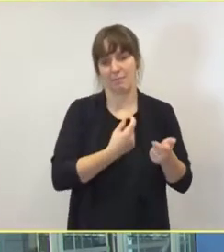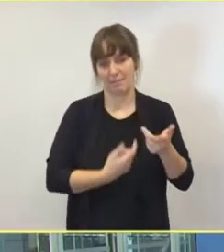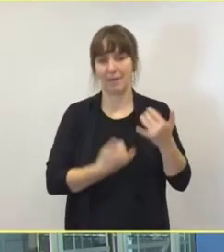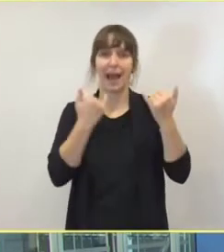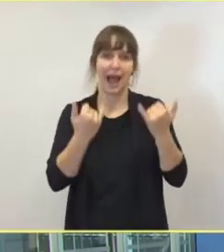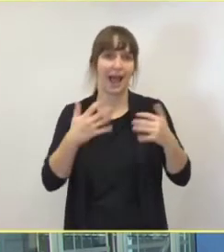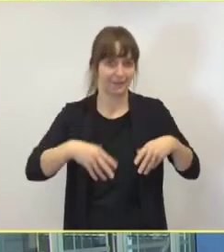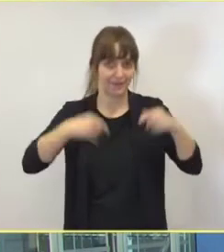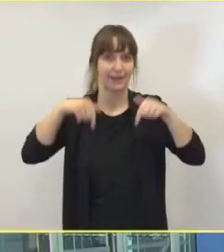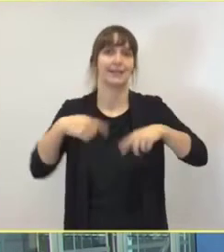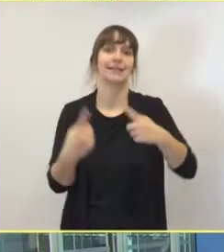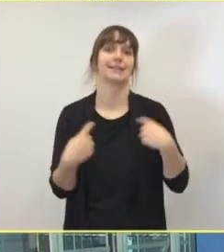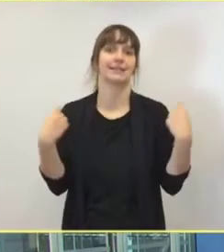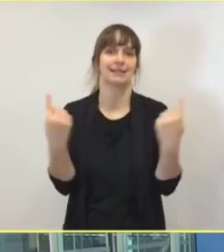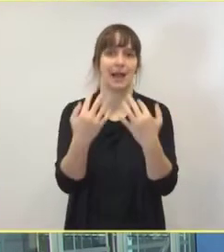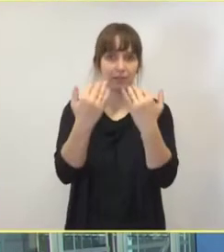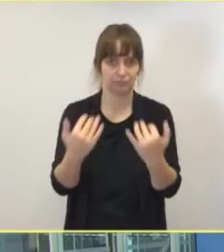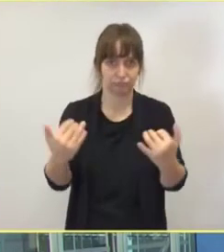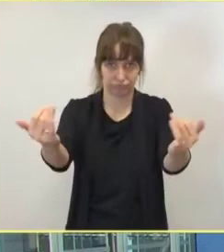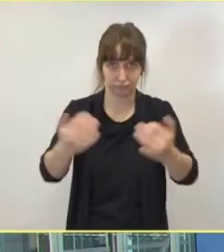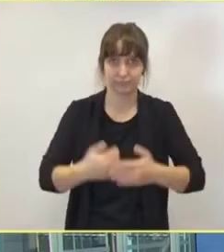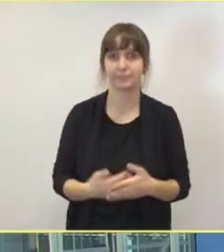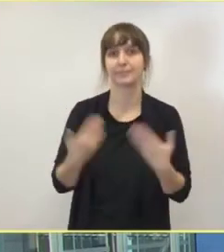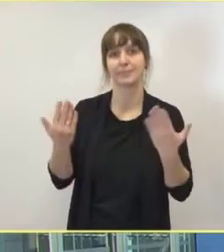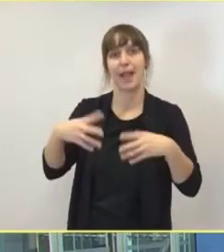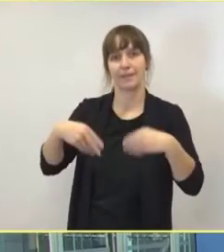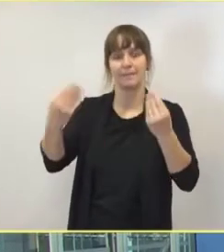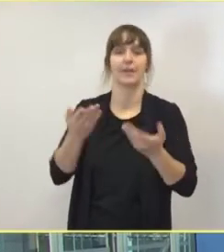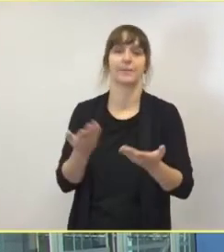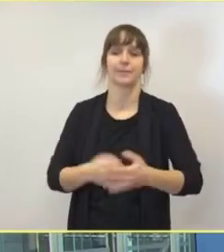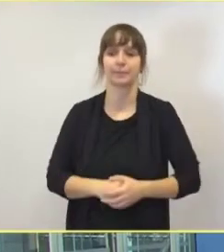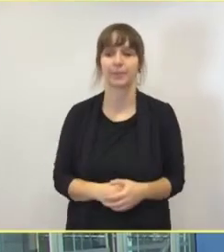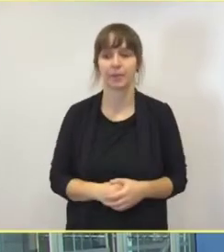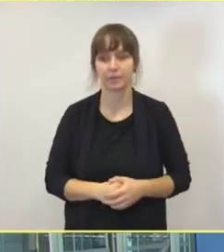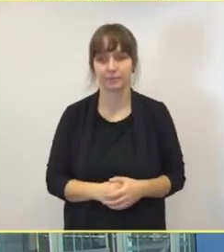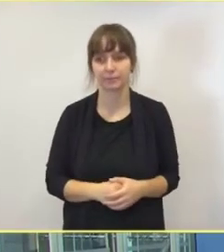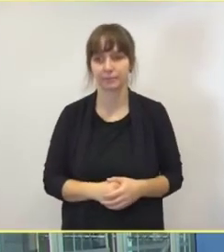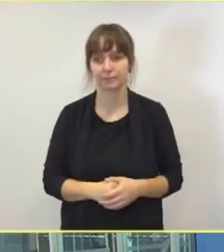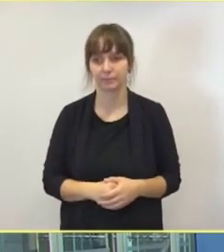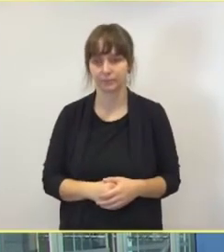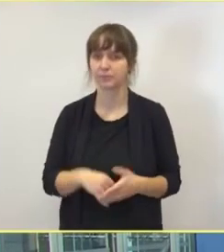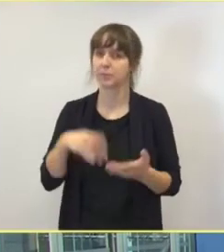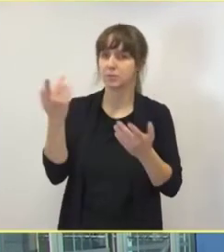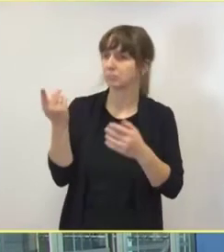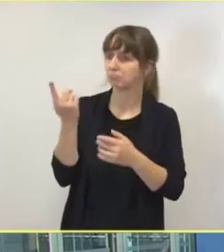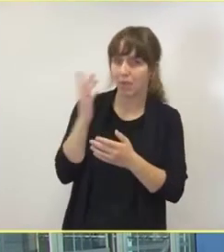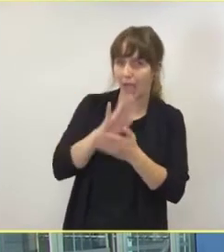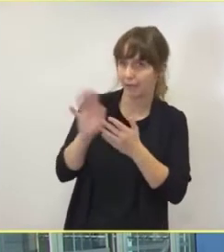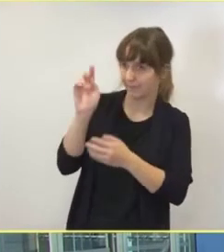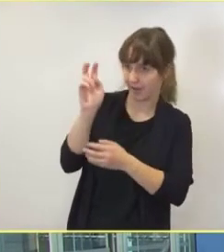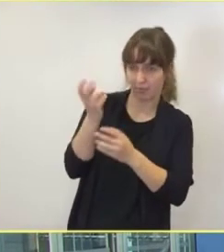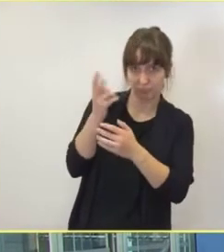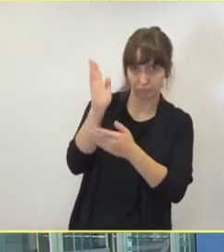einmal hier im Saal gerne mit. schön. Mit mir? Ja, hinter Ihnen sitzt keiner mehr.